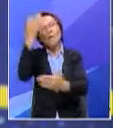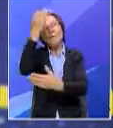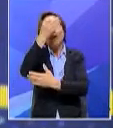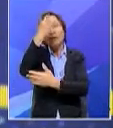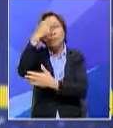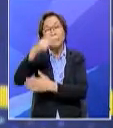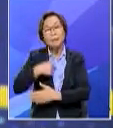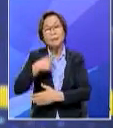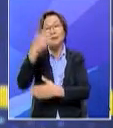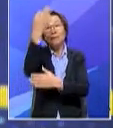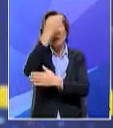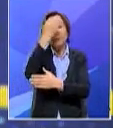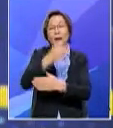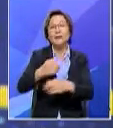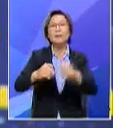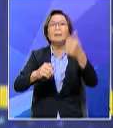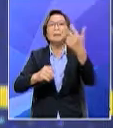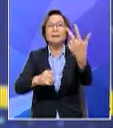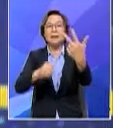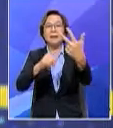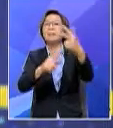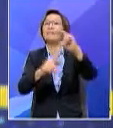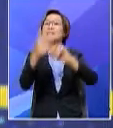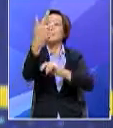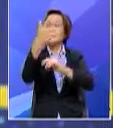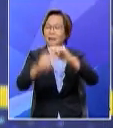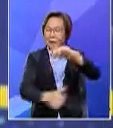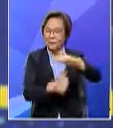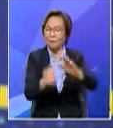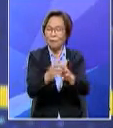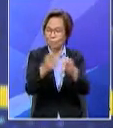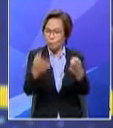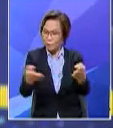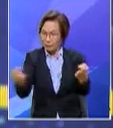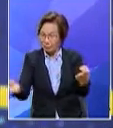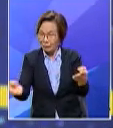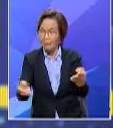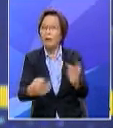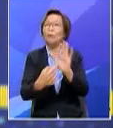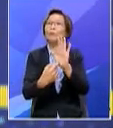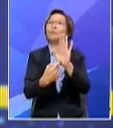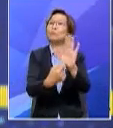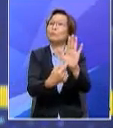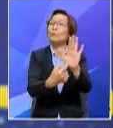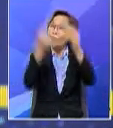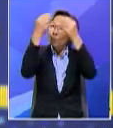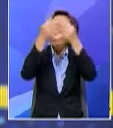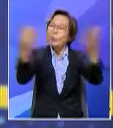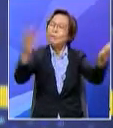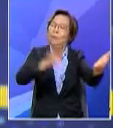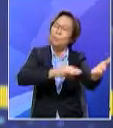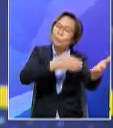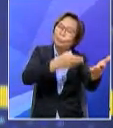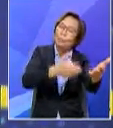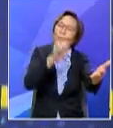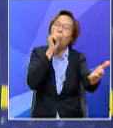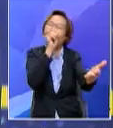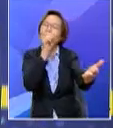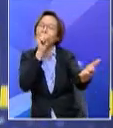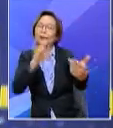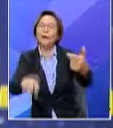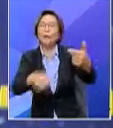bagi saya ada tiga perkara asas yang pertama risalah risalah ini kita menujuk kepada mesej dan lirik lagu itu sendiri